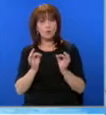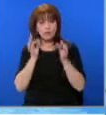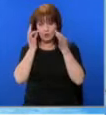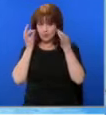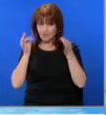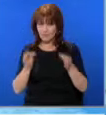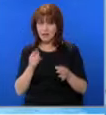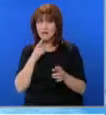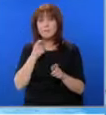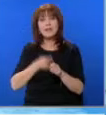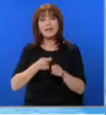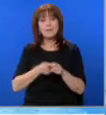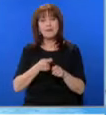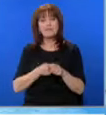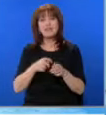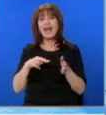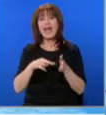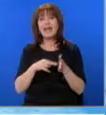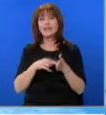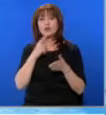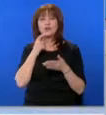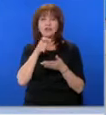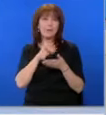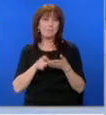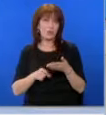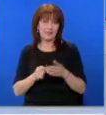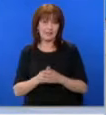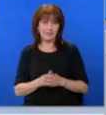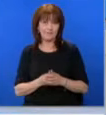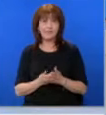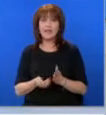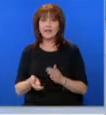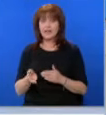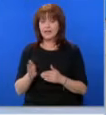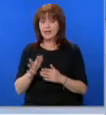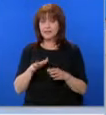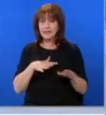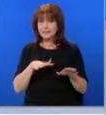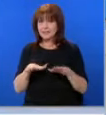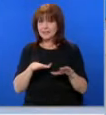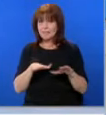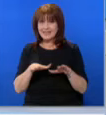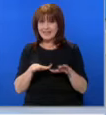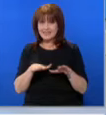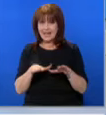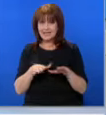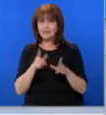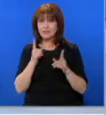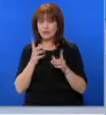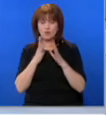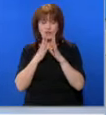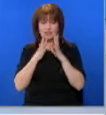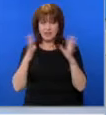изработването на електронните бюлетини. След политическите заметресения у нас едно наистина